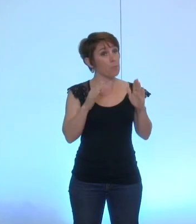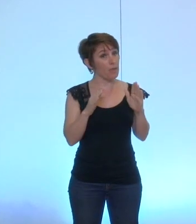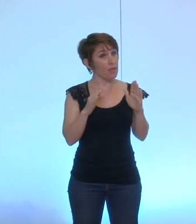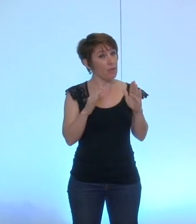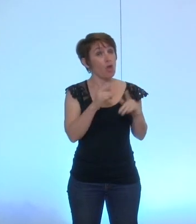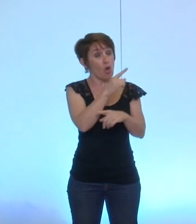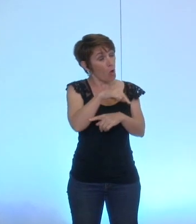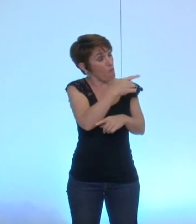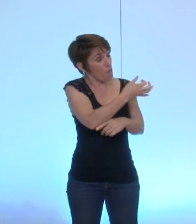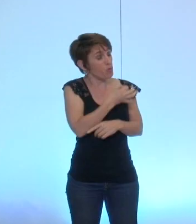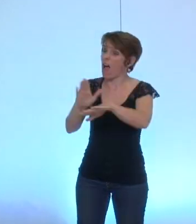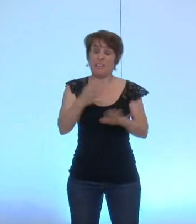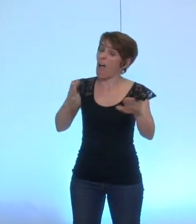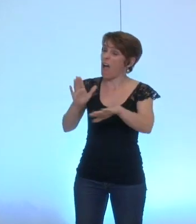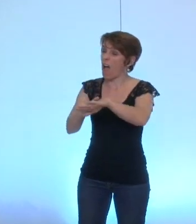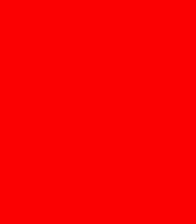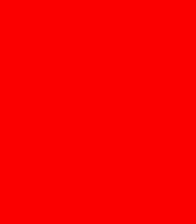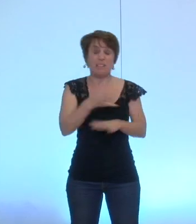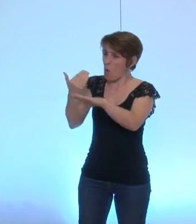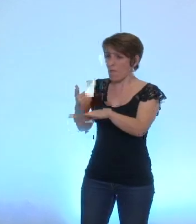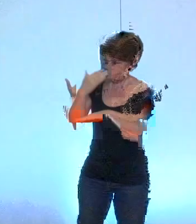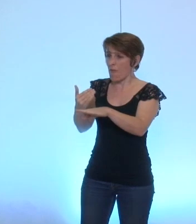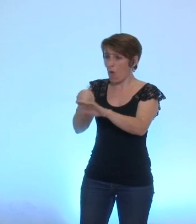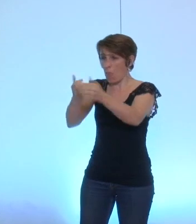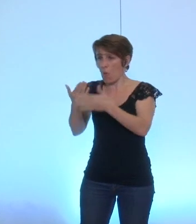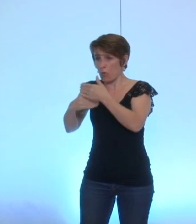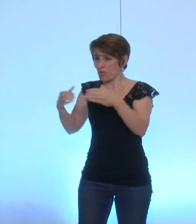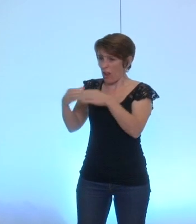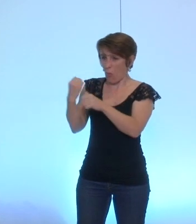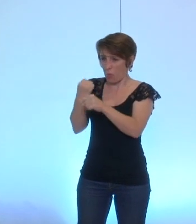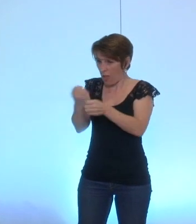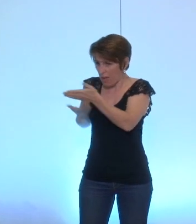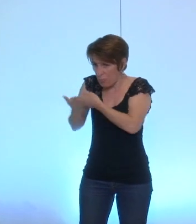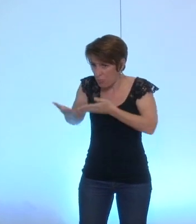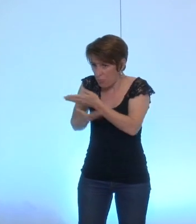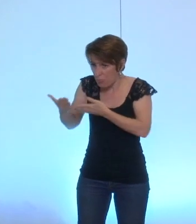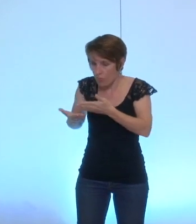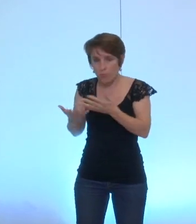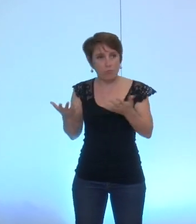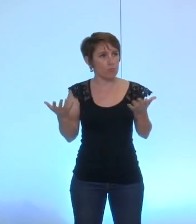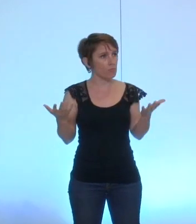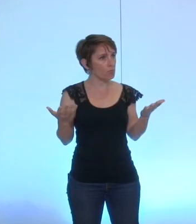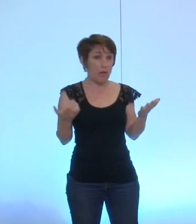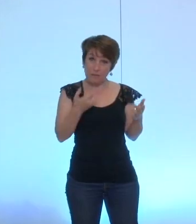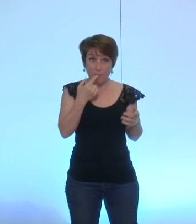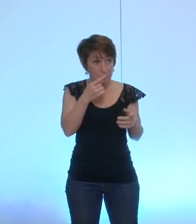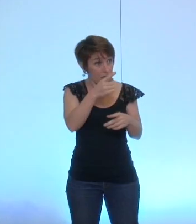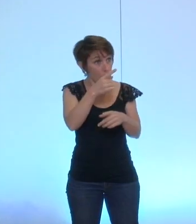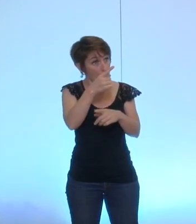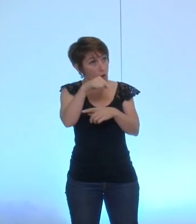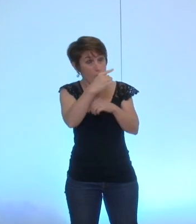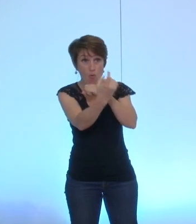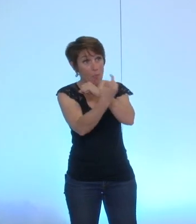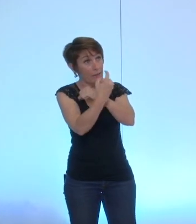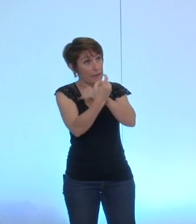débattu en groupe de travail comme cela a été dit et donc de facto nous reprocher d'user